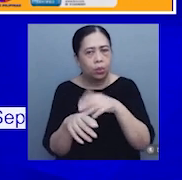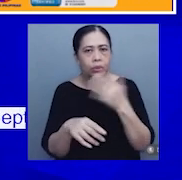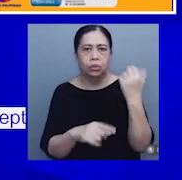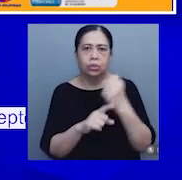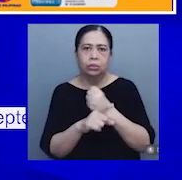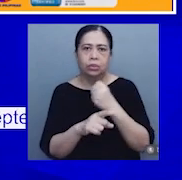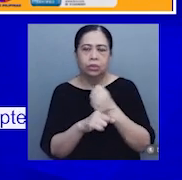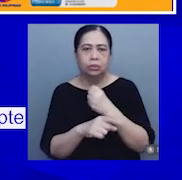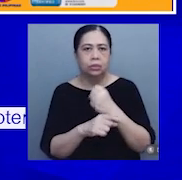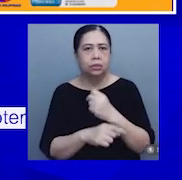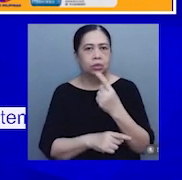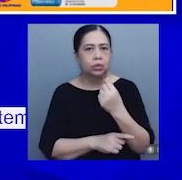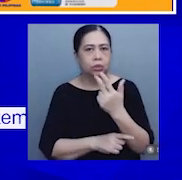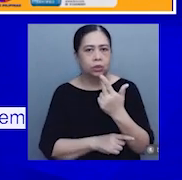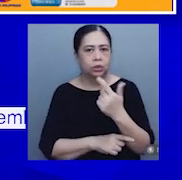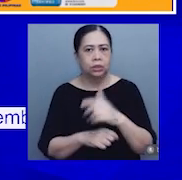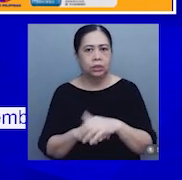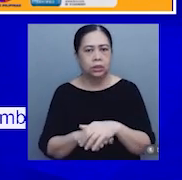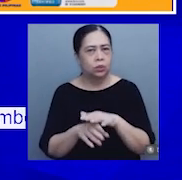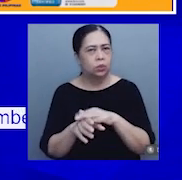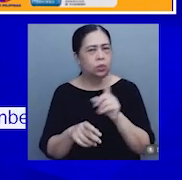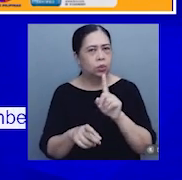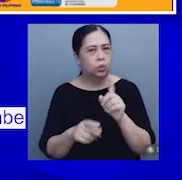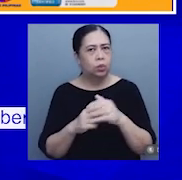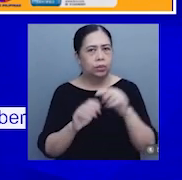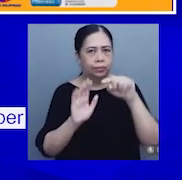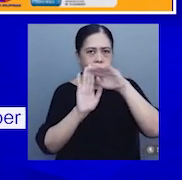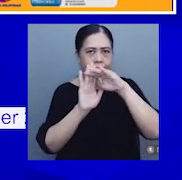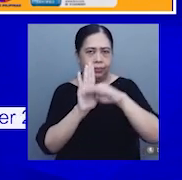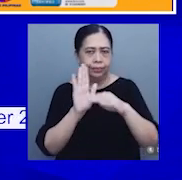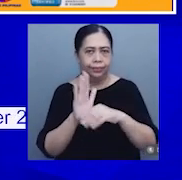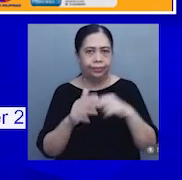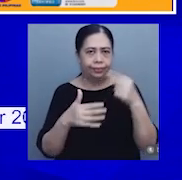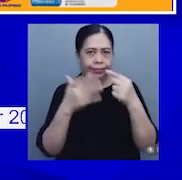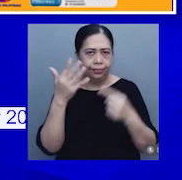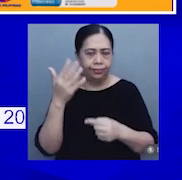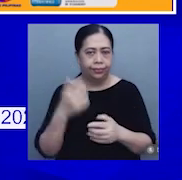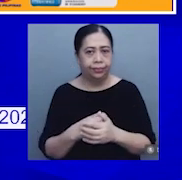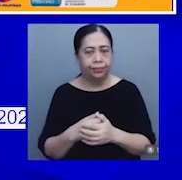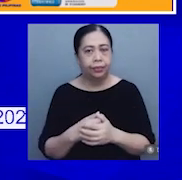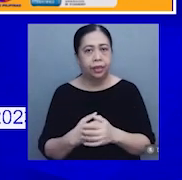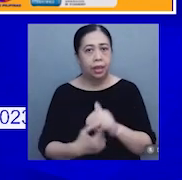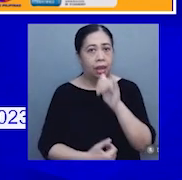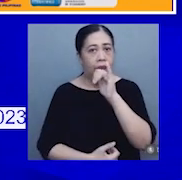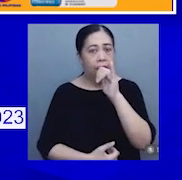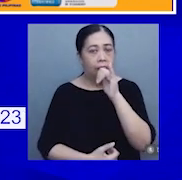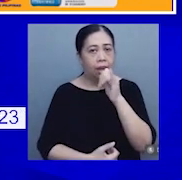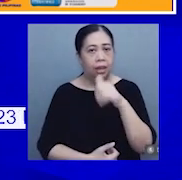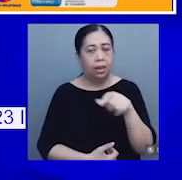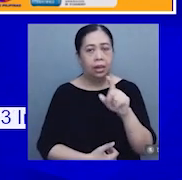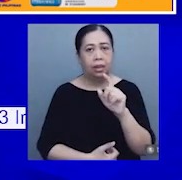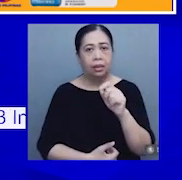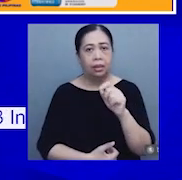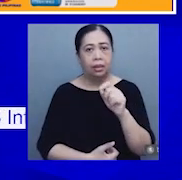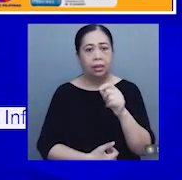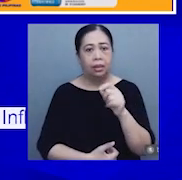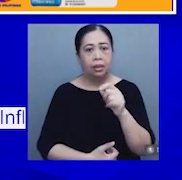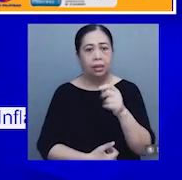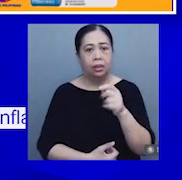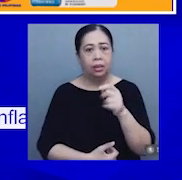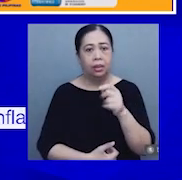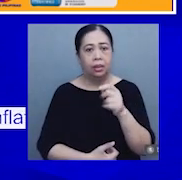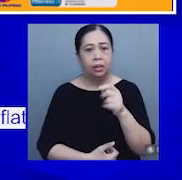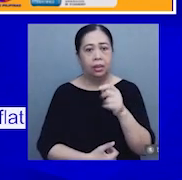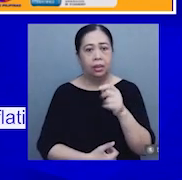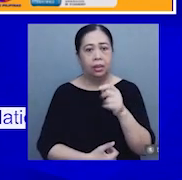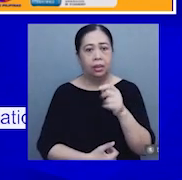2023. Ito ay ang mga sumusunod. Alcoholic beverages and tobacco na may 9.8